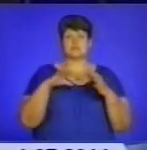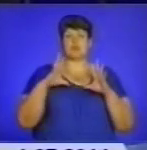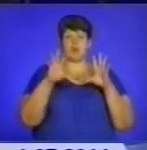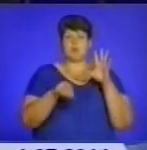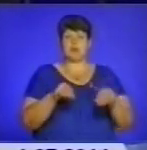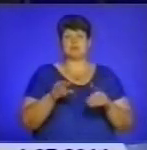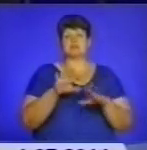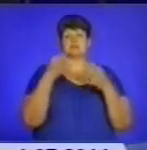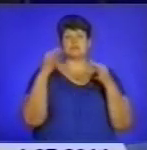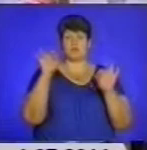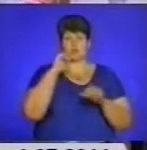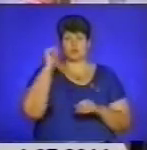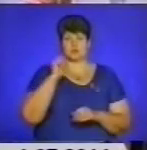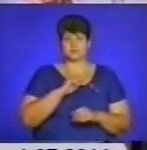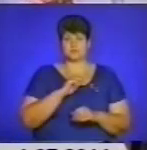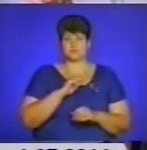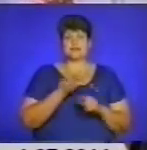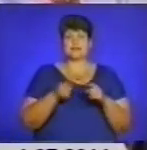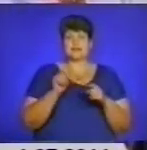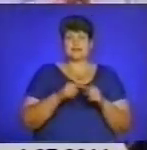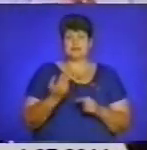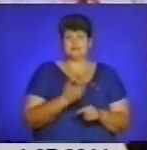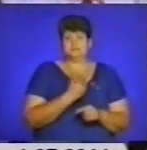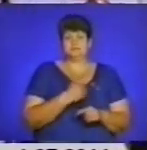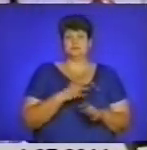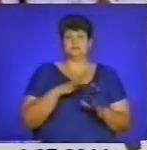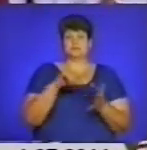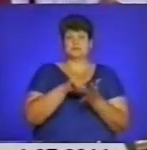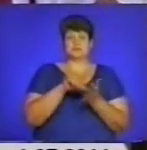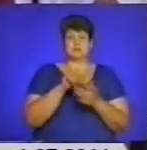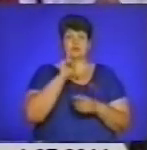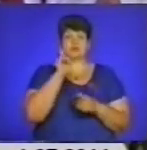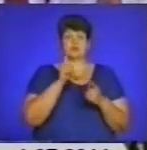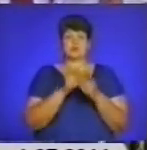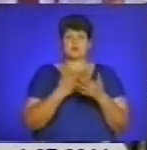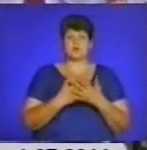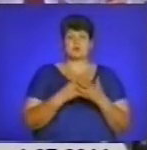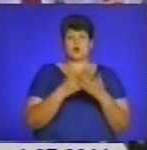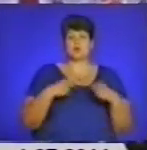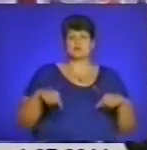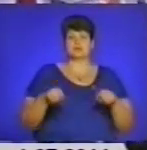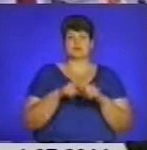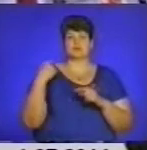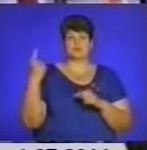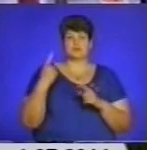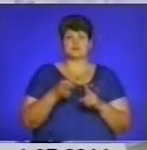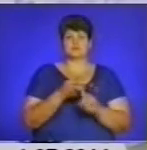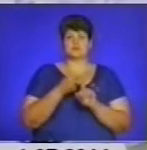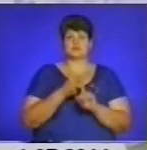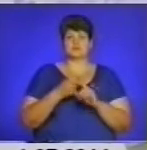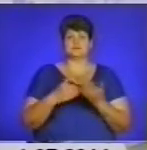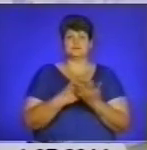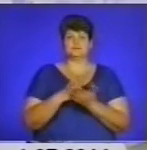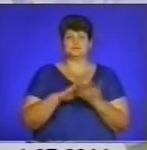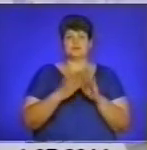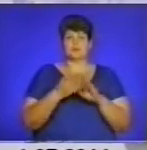побувала і наша знімальна група. Така ініціатива належить представникам молодіжних громадських організацій краю, адже у зв'язку з суспільно-політичною ситуацією в Україні